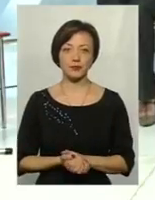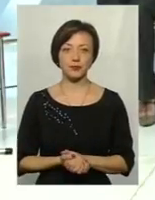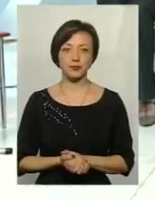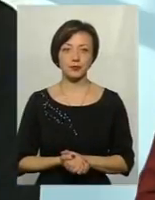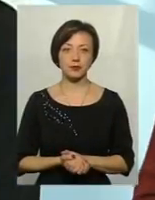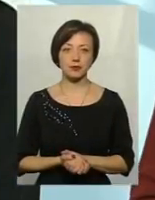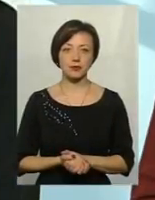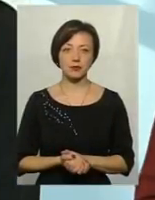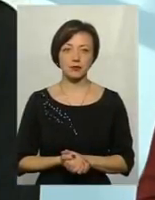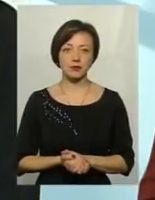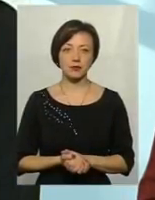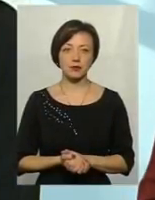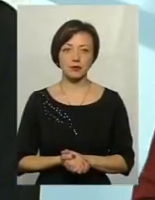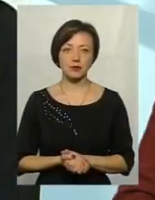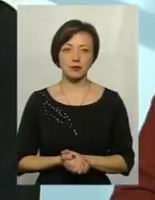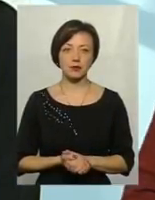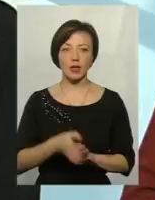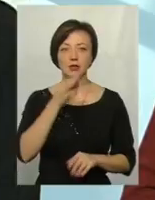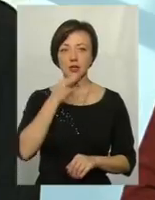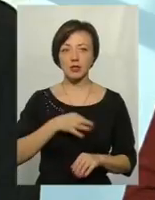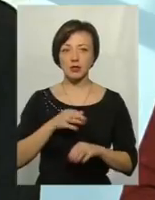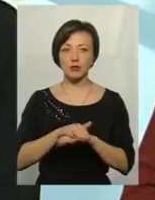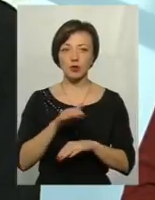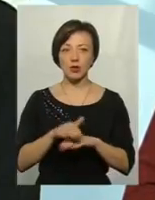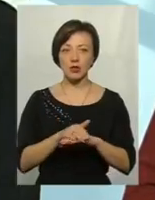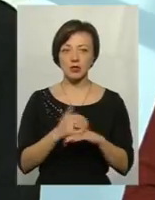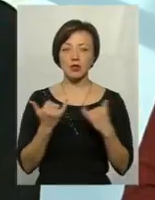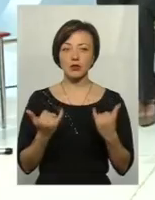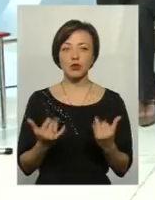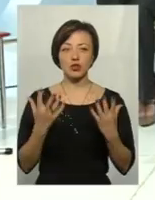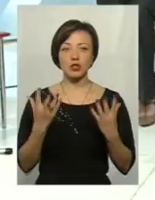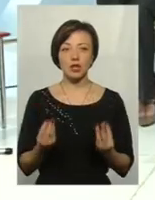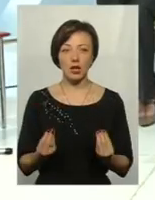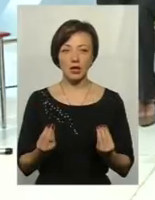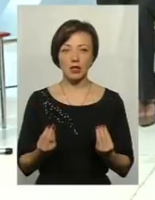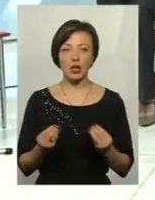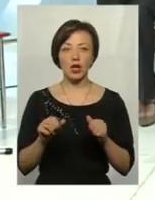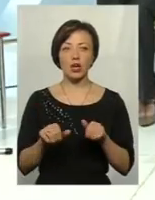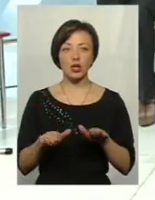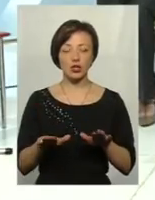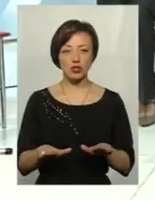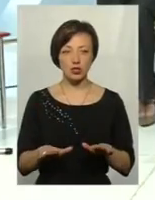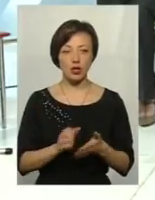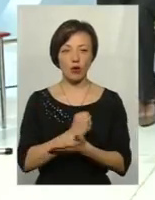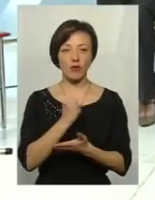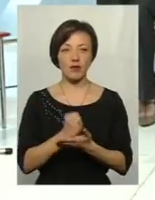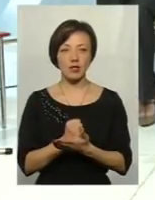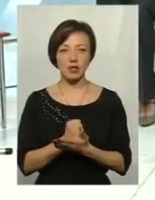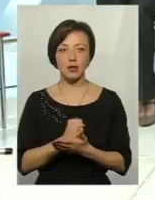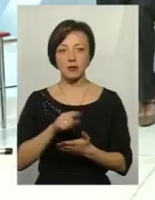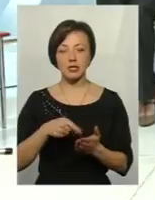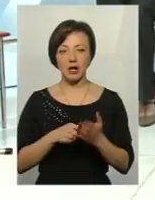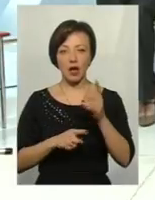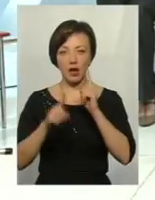Скажіть, будь ласка, пані Тетяна, на сьогоднішній день те рішення, яке ухвалила Хмельницька